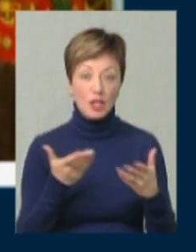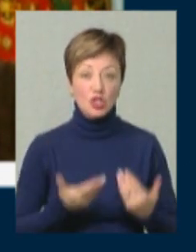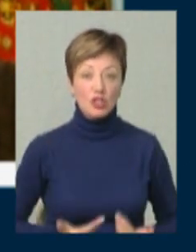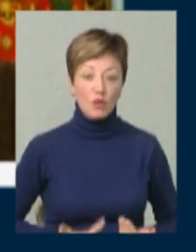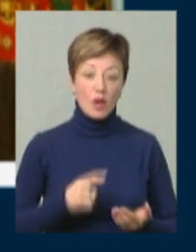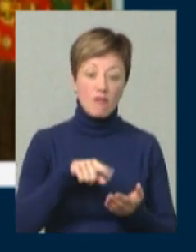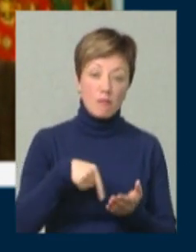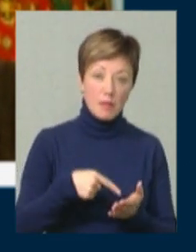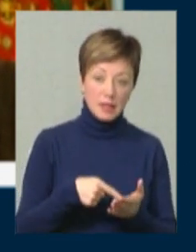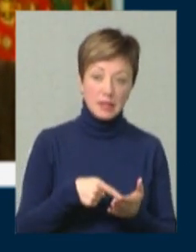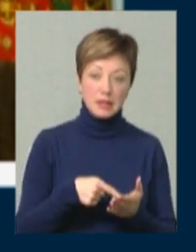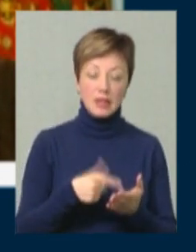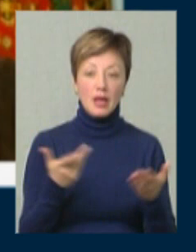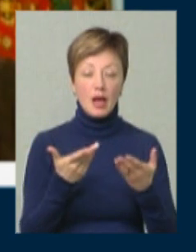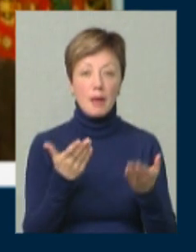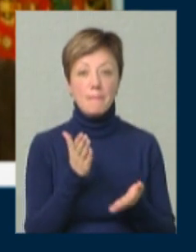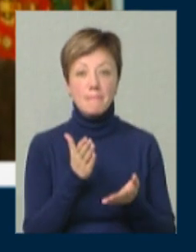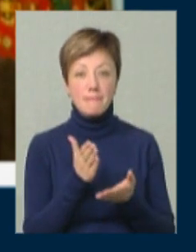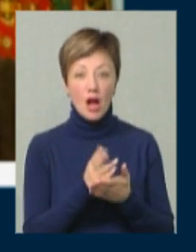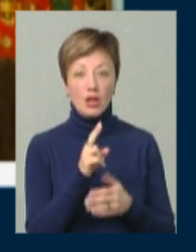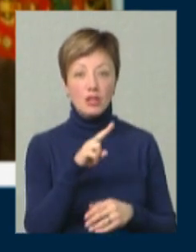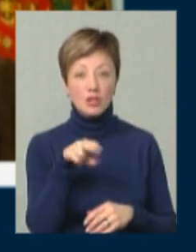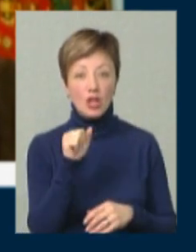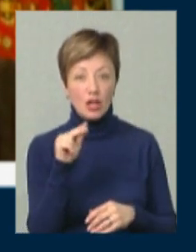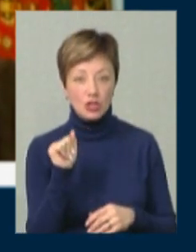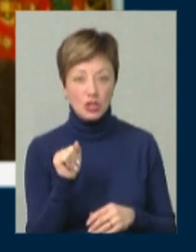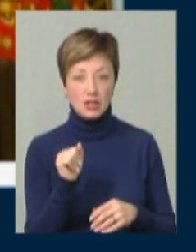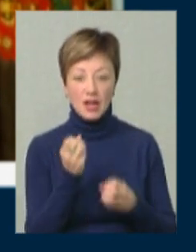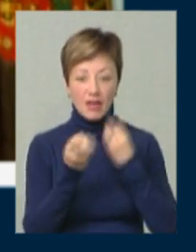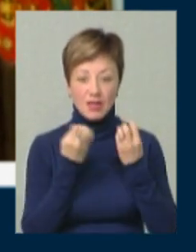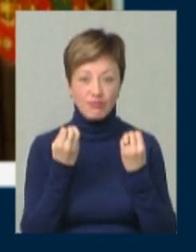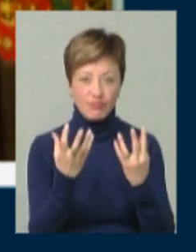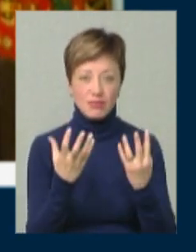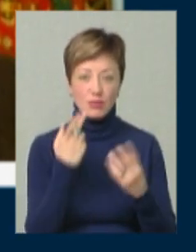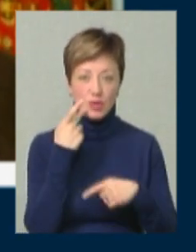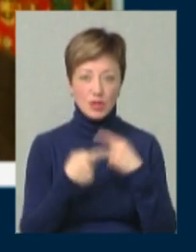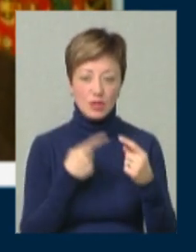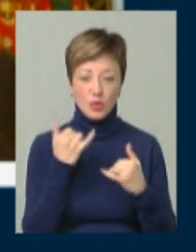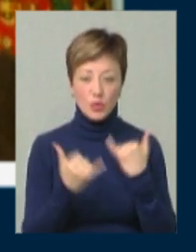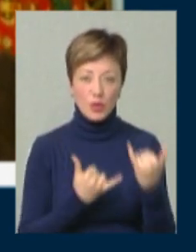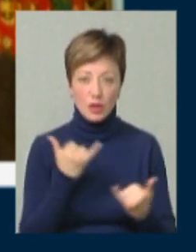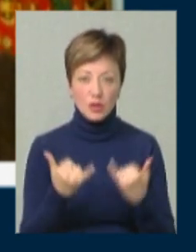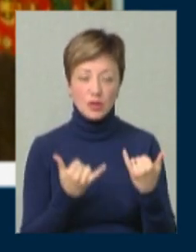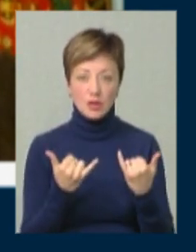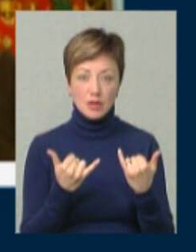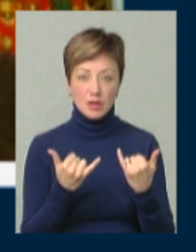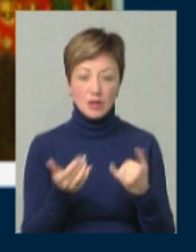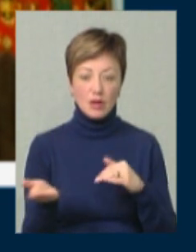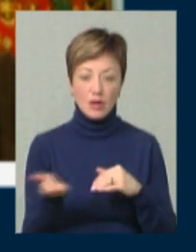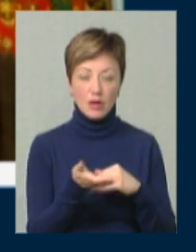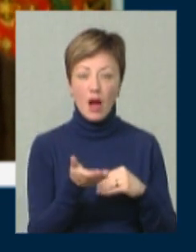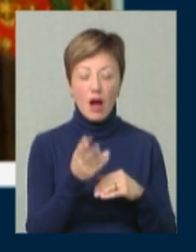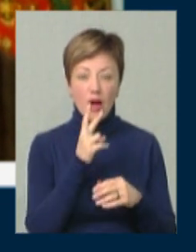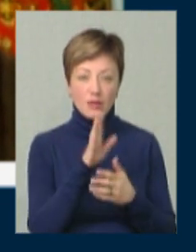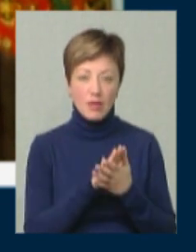живуть в місті, які мали на дачі газони, які вони постійно косили,